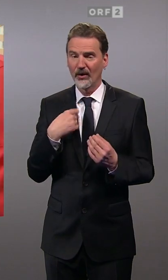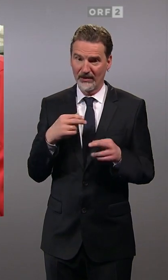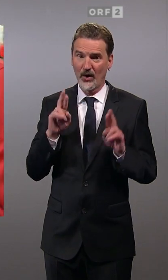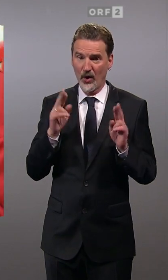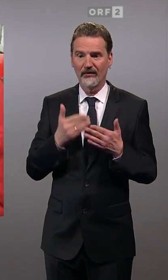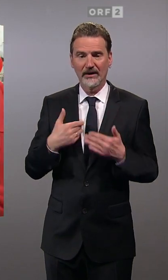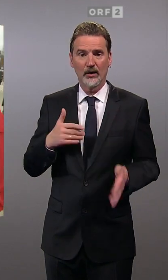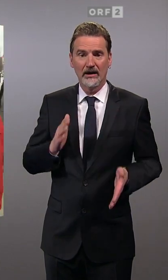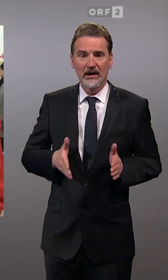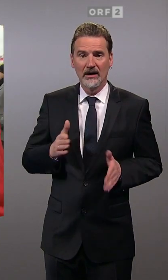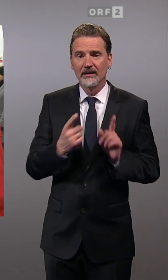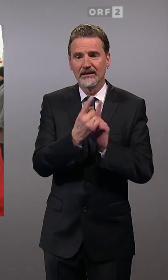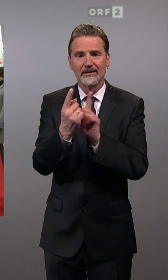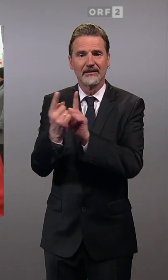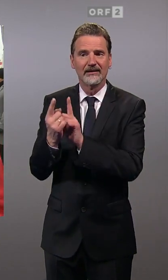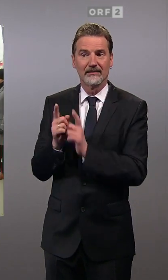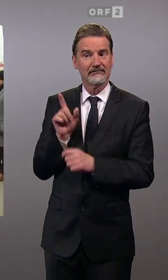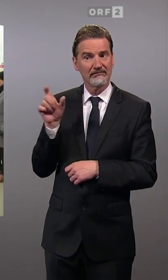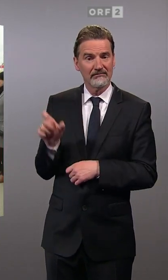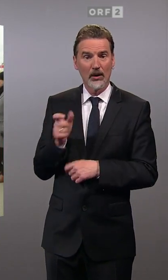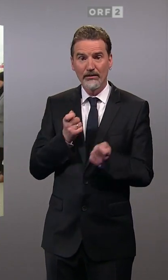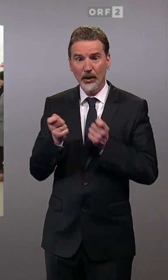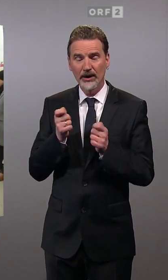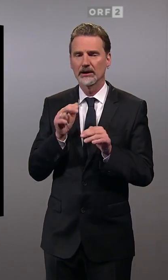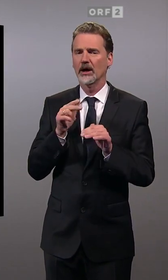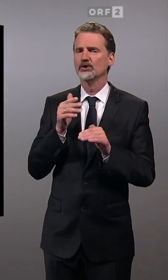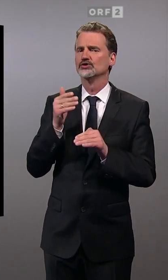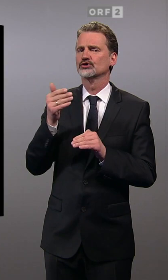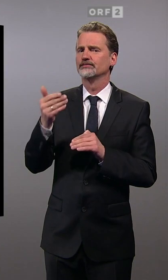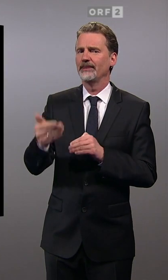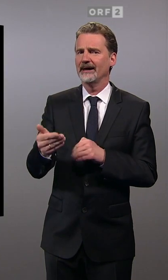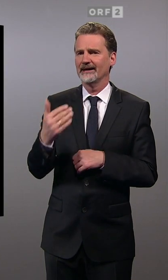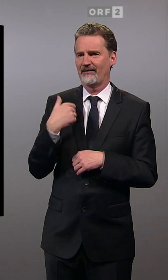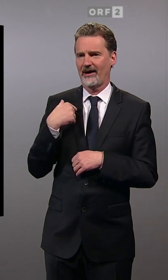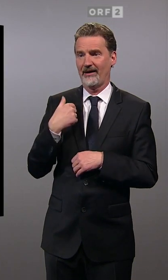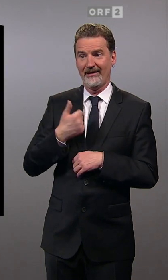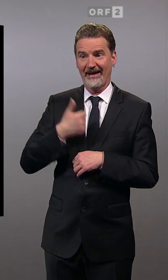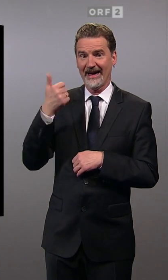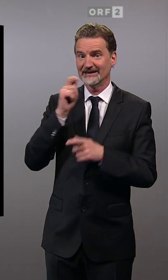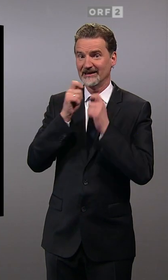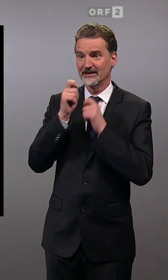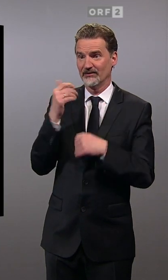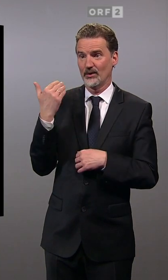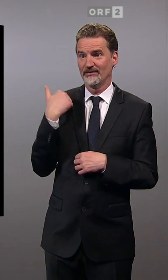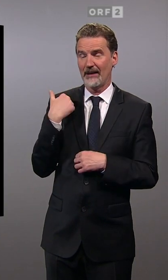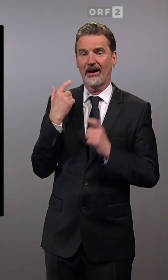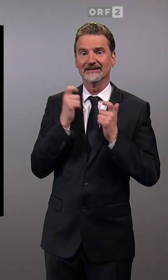Politiker ist Franz Schnabel erst spät geworden. Erste Interviews gibt er noch als Generalinspektor in Wien. Etwa bei